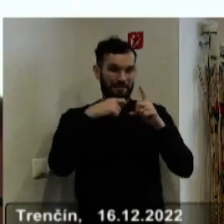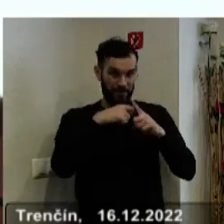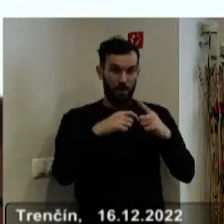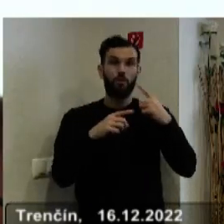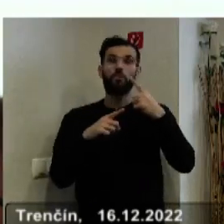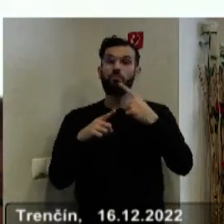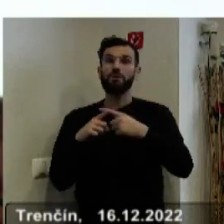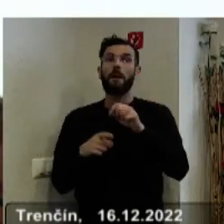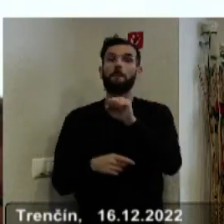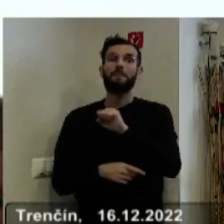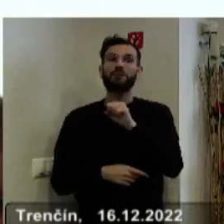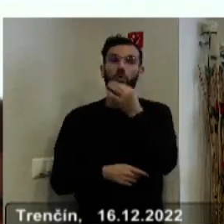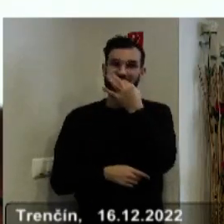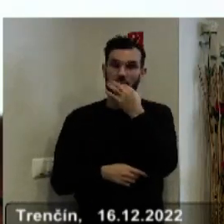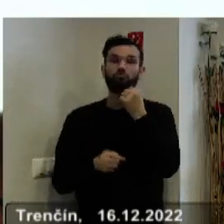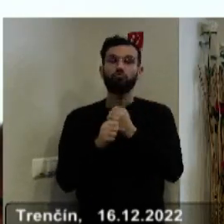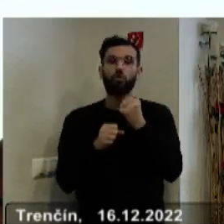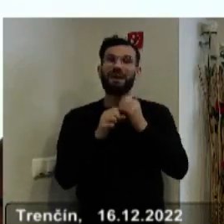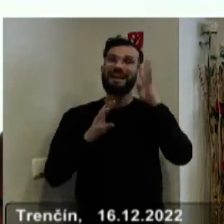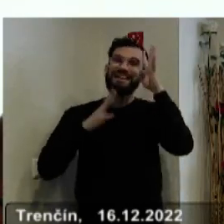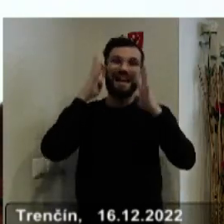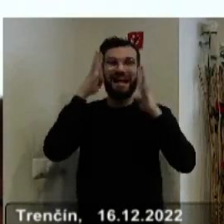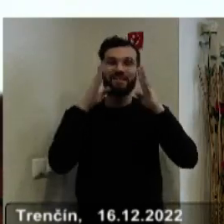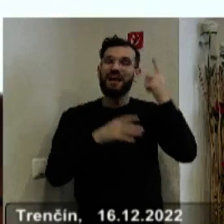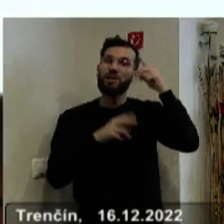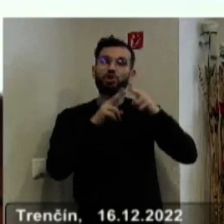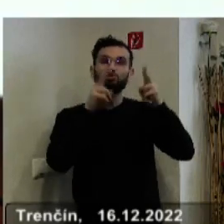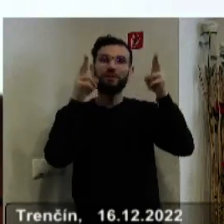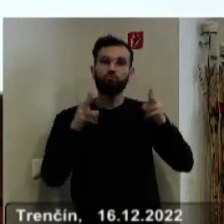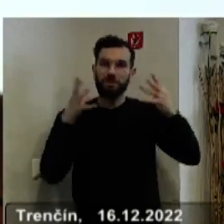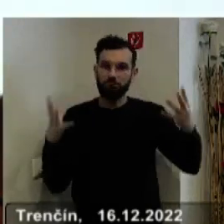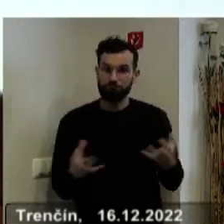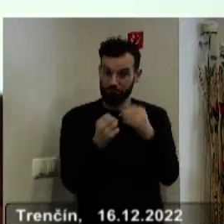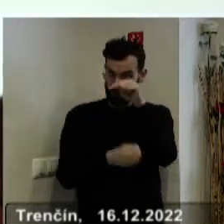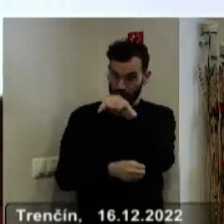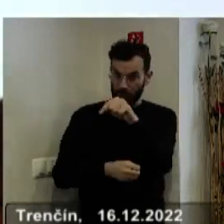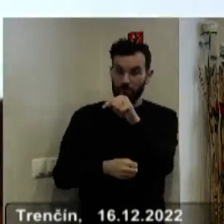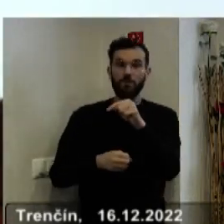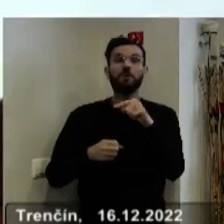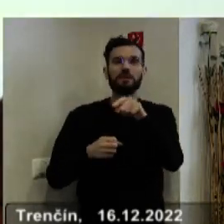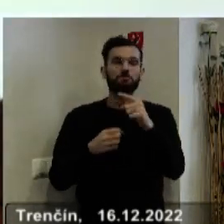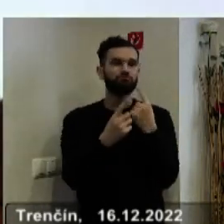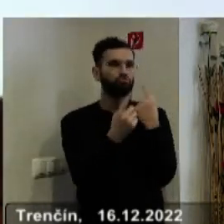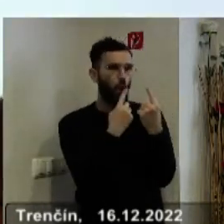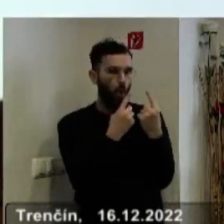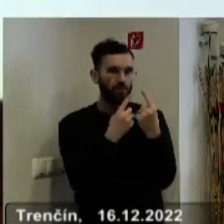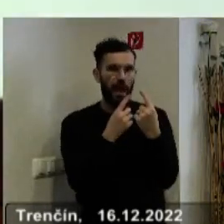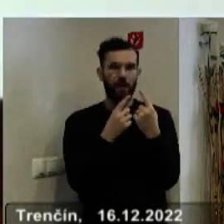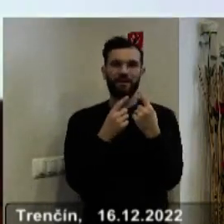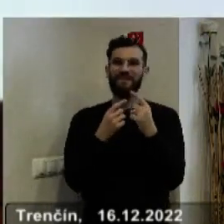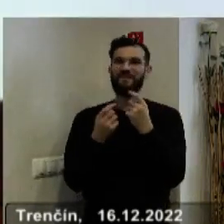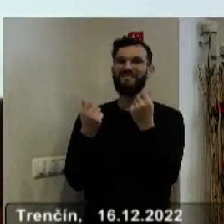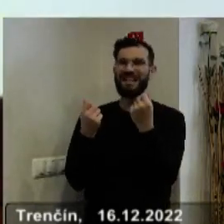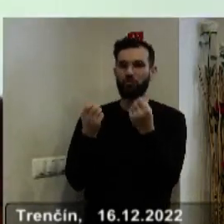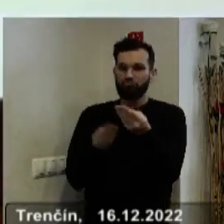mestom Trenčinov zriadený kreatívneho inštitútu, kde sa dohodlo financovanie a boli uzatvorené